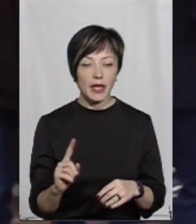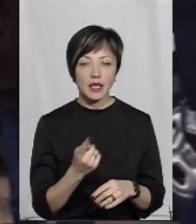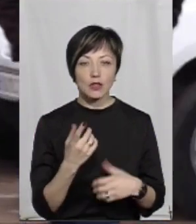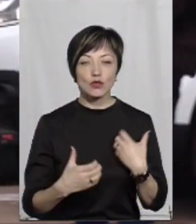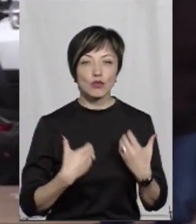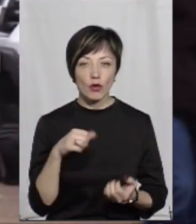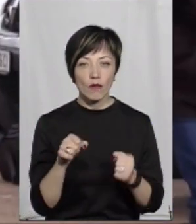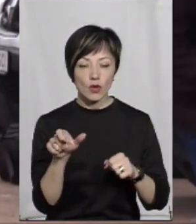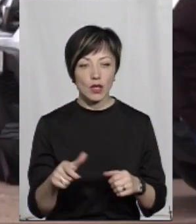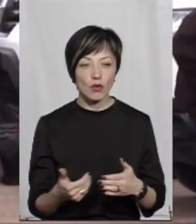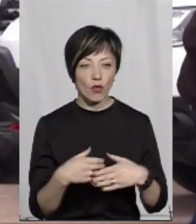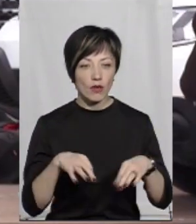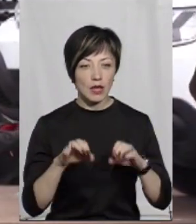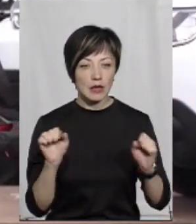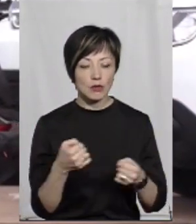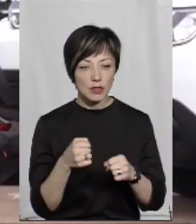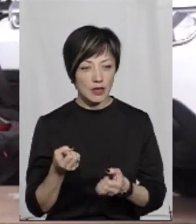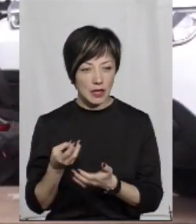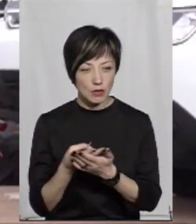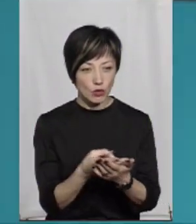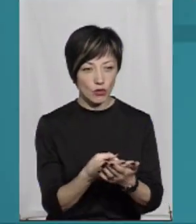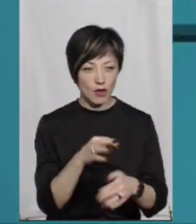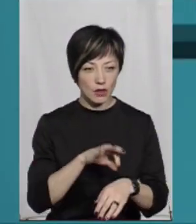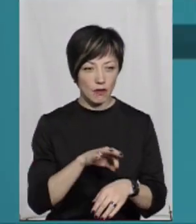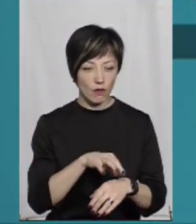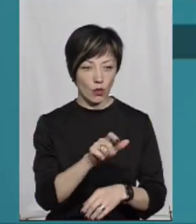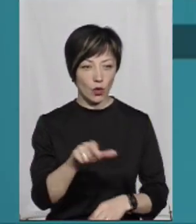що турбує водія – новою автівкою неможливо транспортувати хворих.